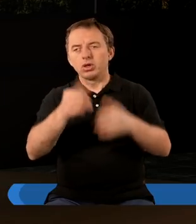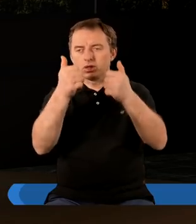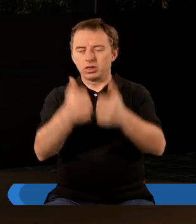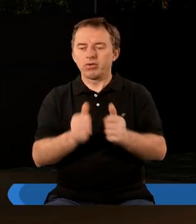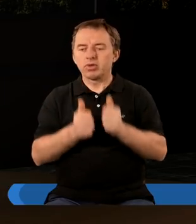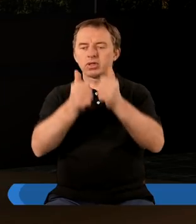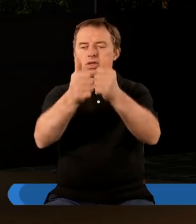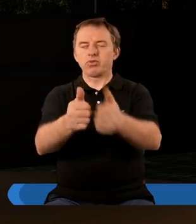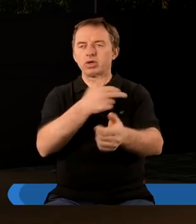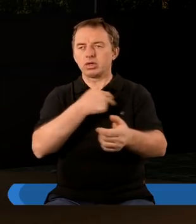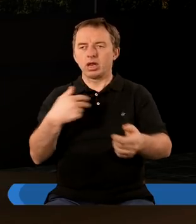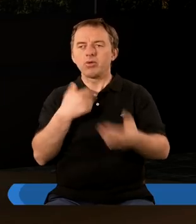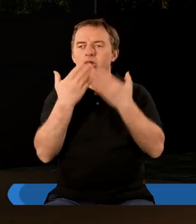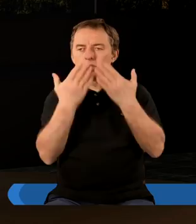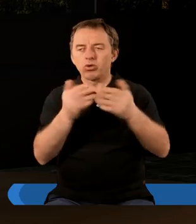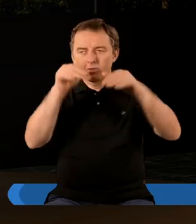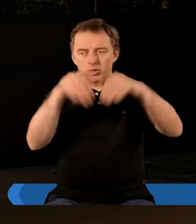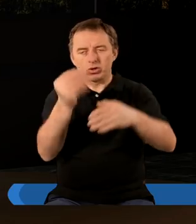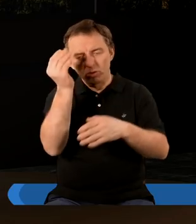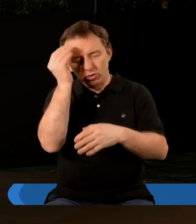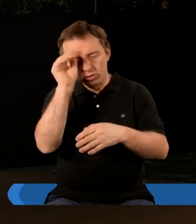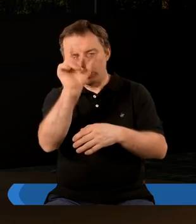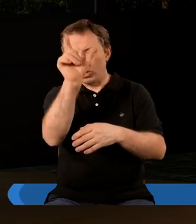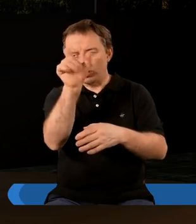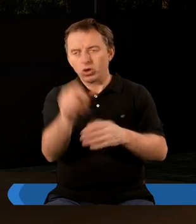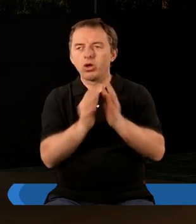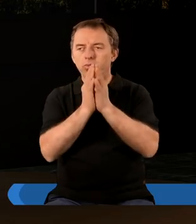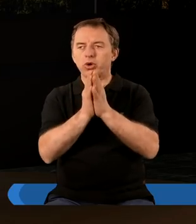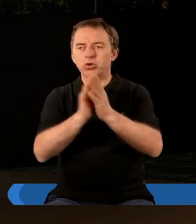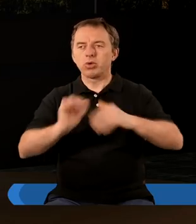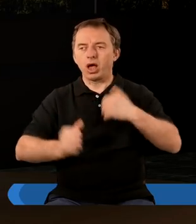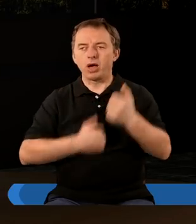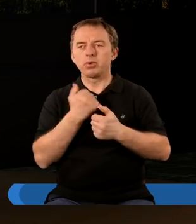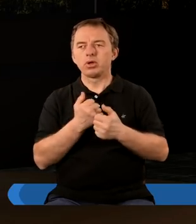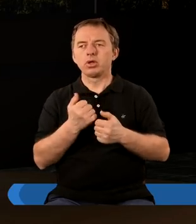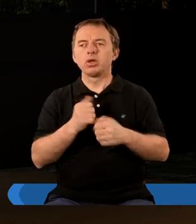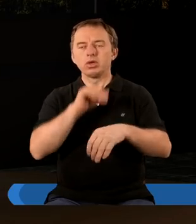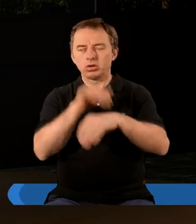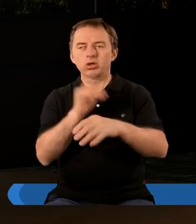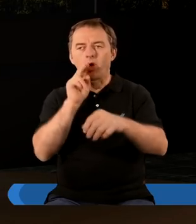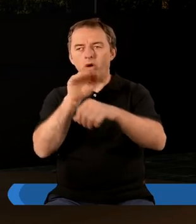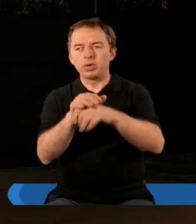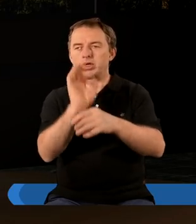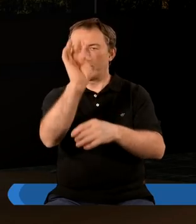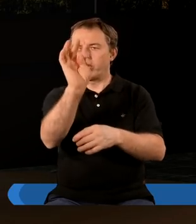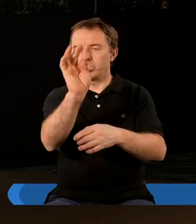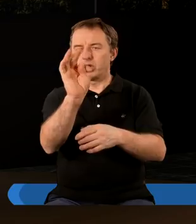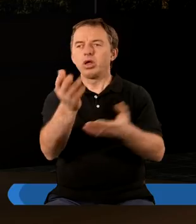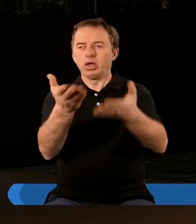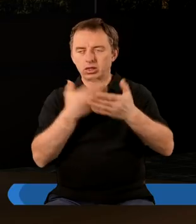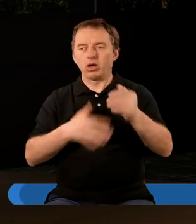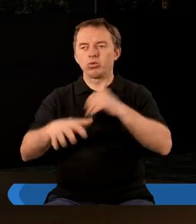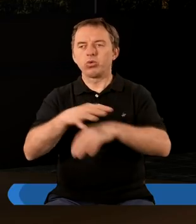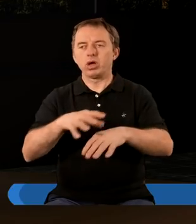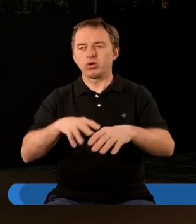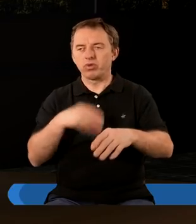wstawiasz się za nami. I dziękujemy, że możemy dzisiaj uczyć się o Tobie. Prosimy, abyś zgodnie z obietnicą Twoją dał